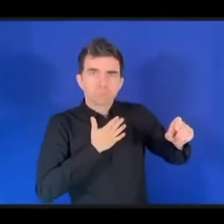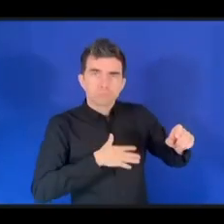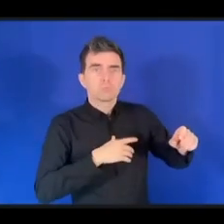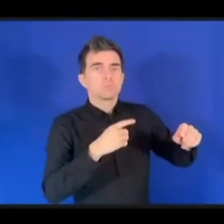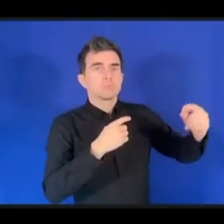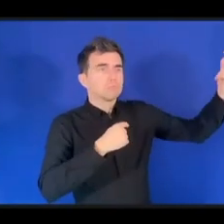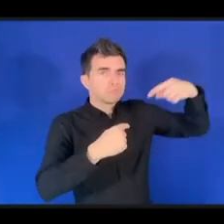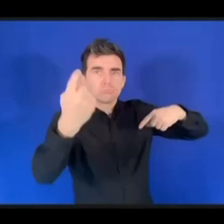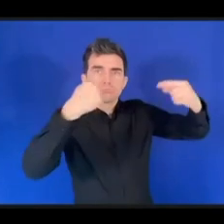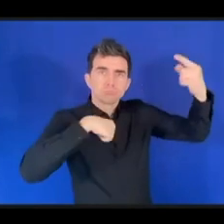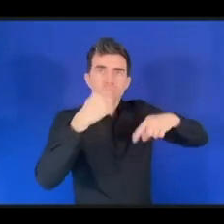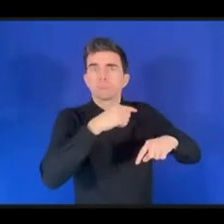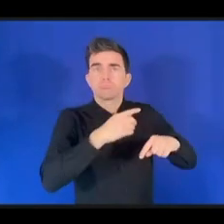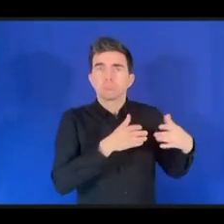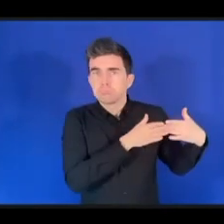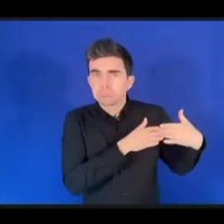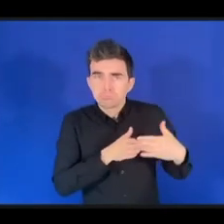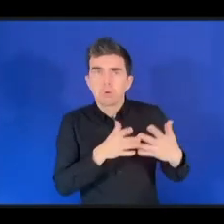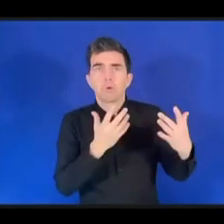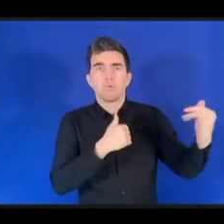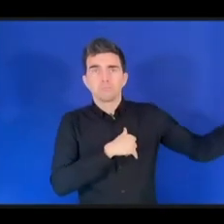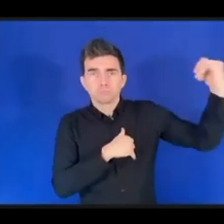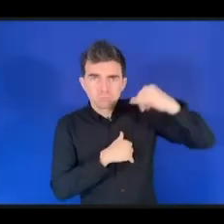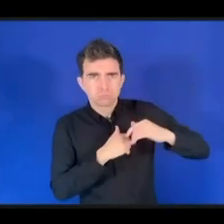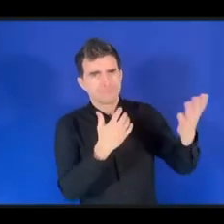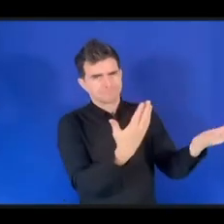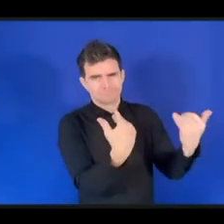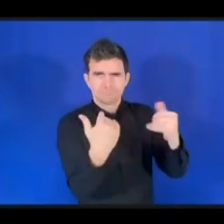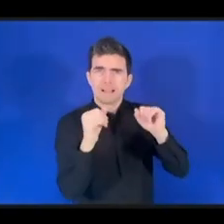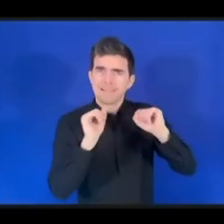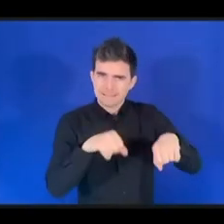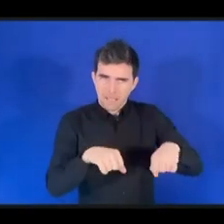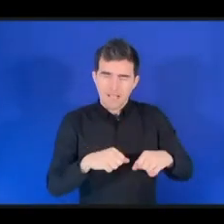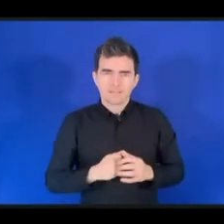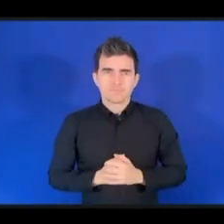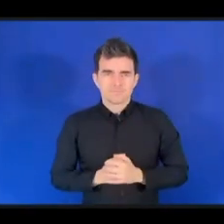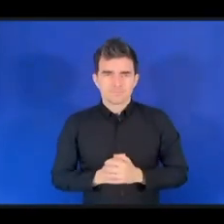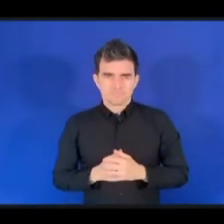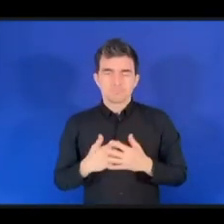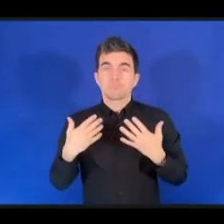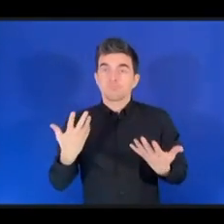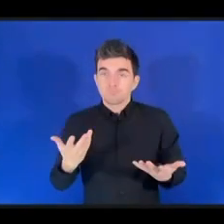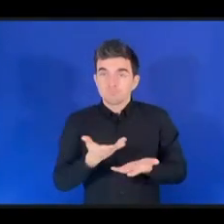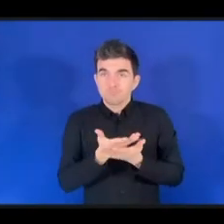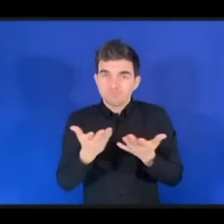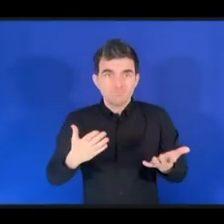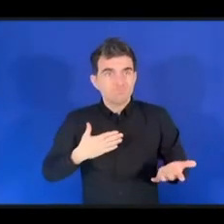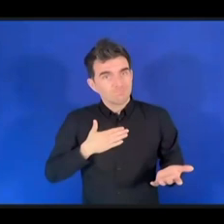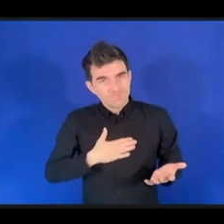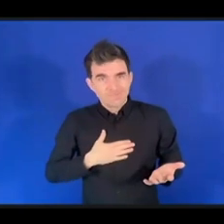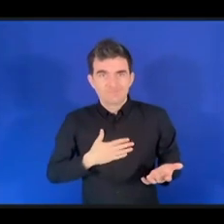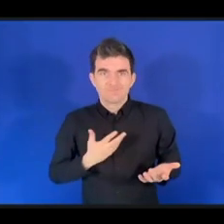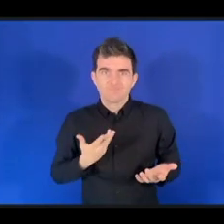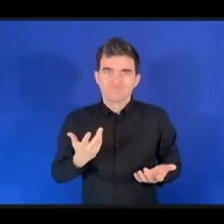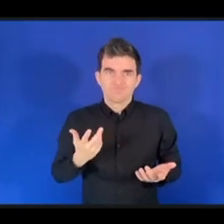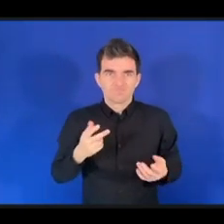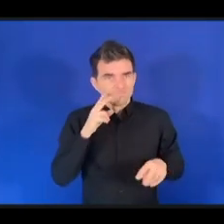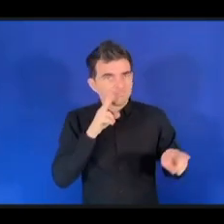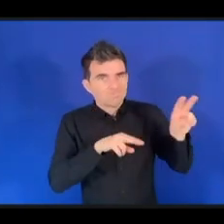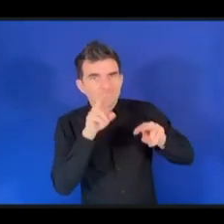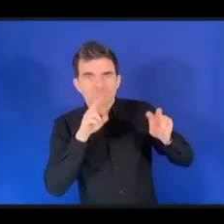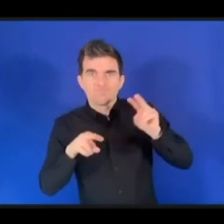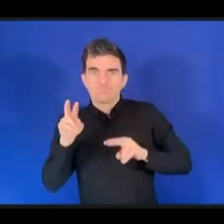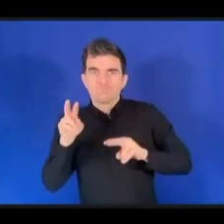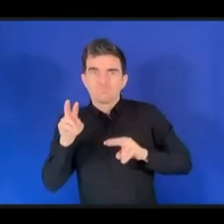Это очень интерактивный город. Интернет играет большую роль в образовательном